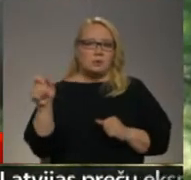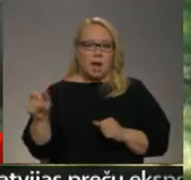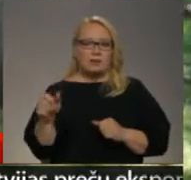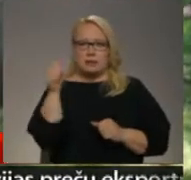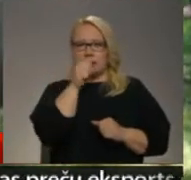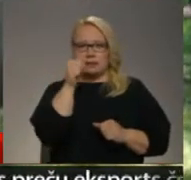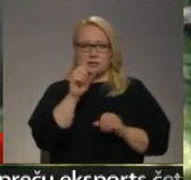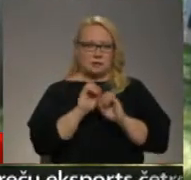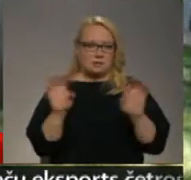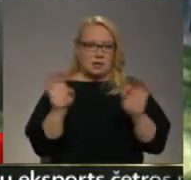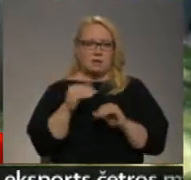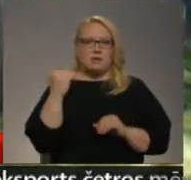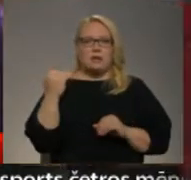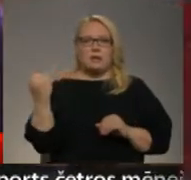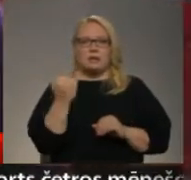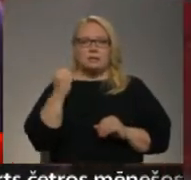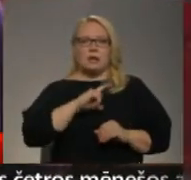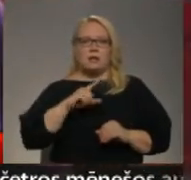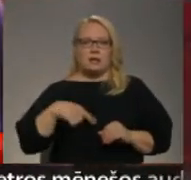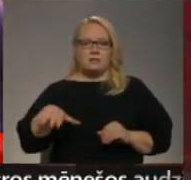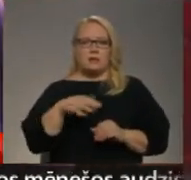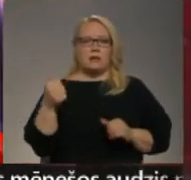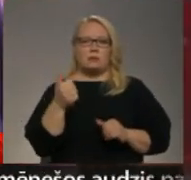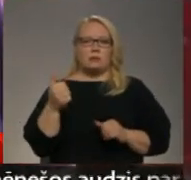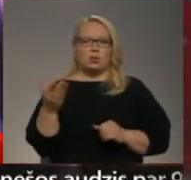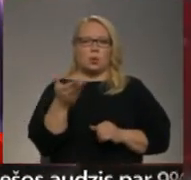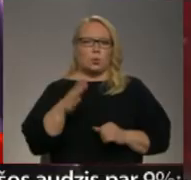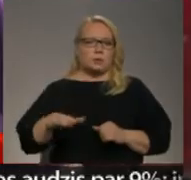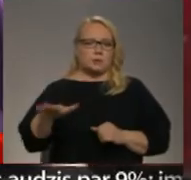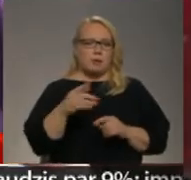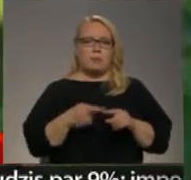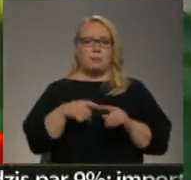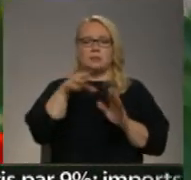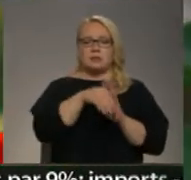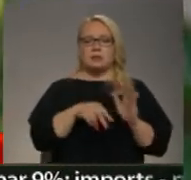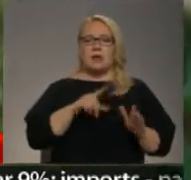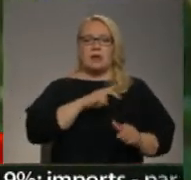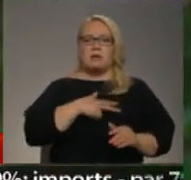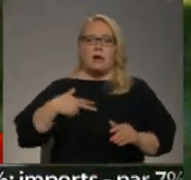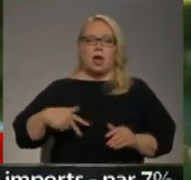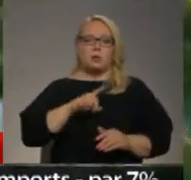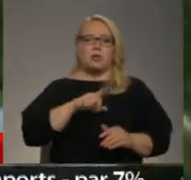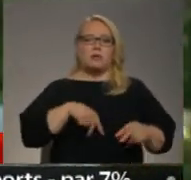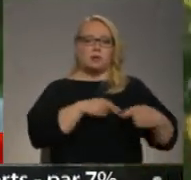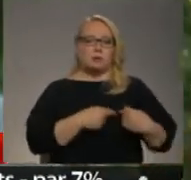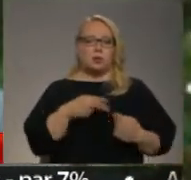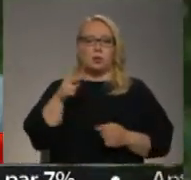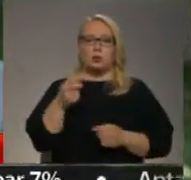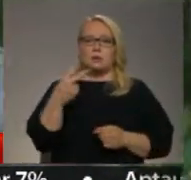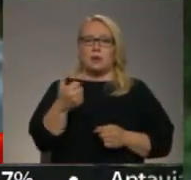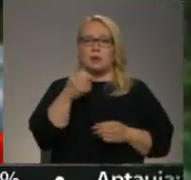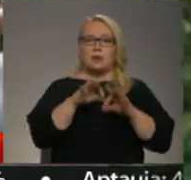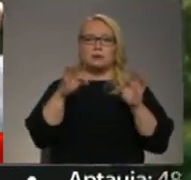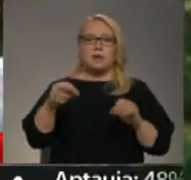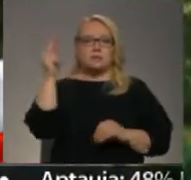neticams stāsts. Viņi interesējuši Latviju īpašu kūrzem, tāpēc iesaistījies arī Dāņu Latviešu biedrībā un 2013. gadā sācis